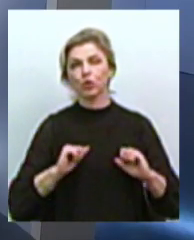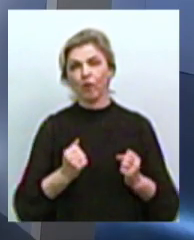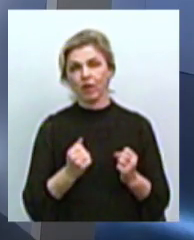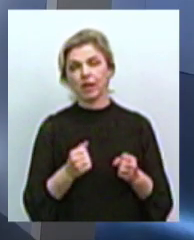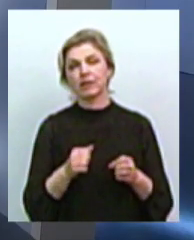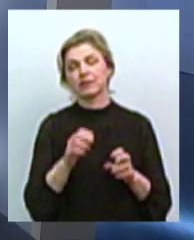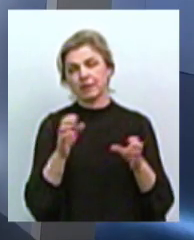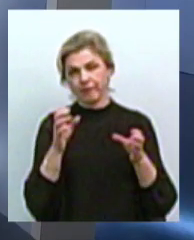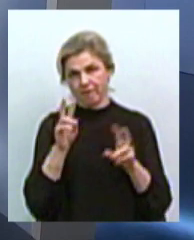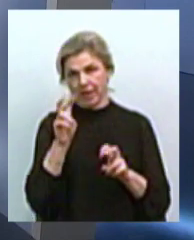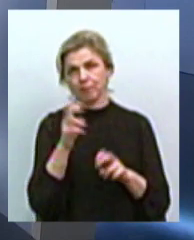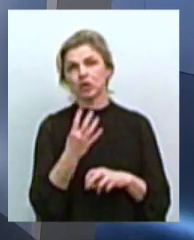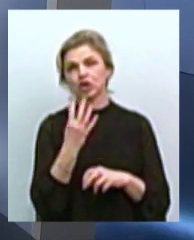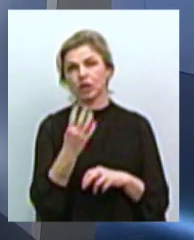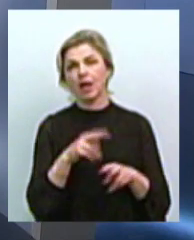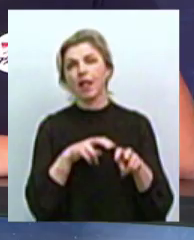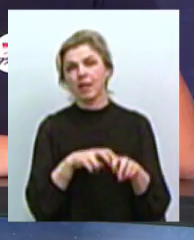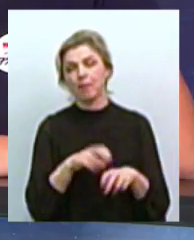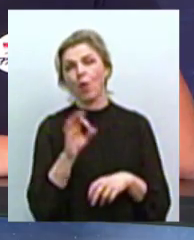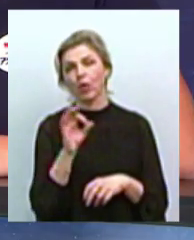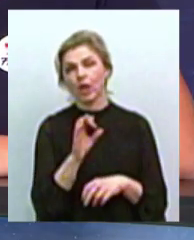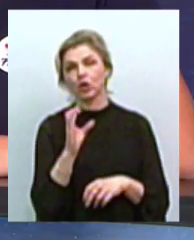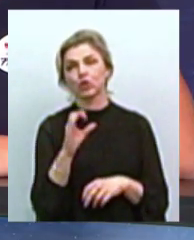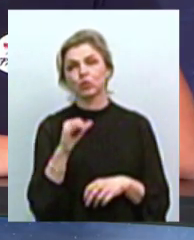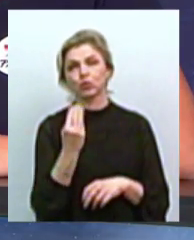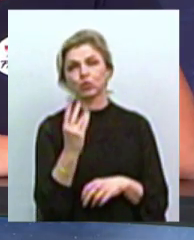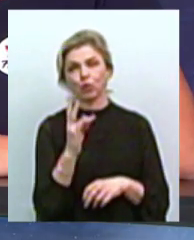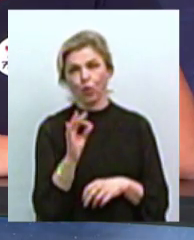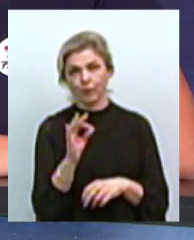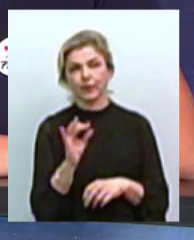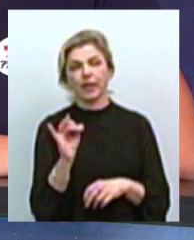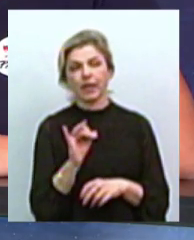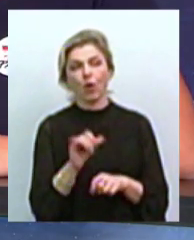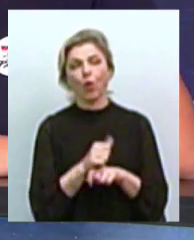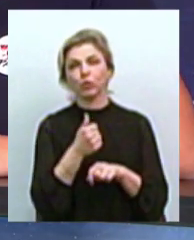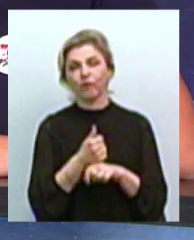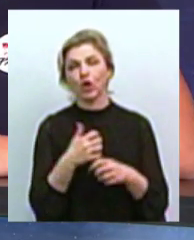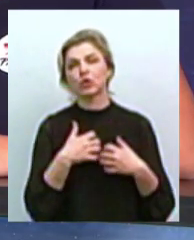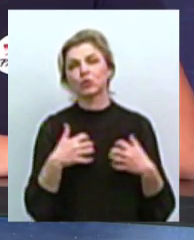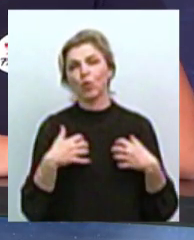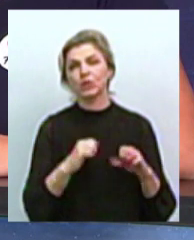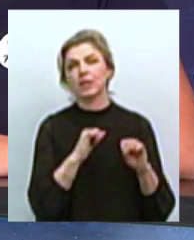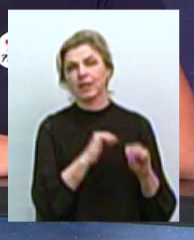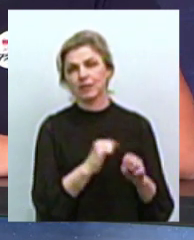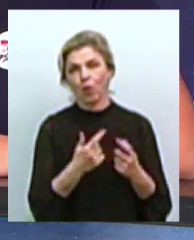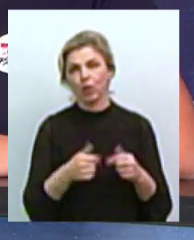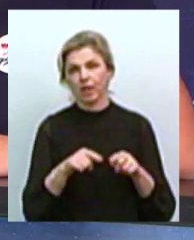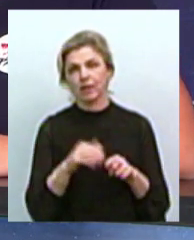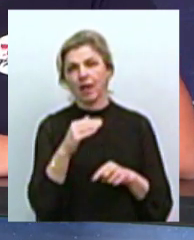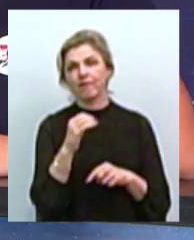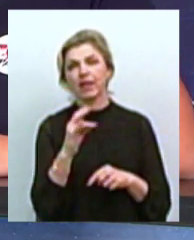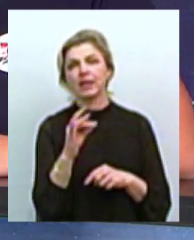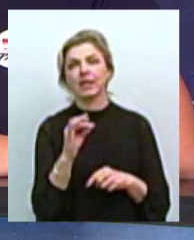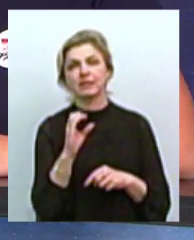обмеженою відповідальністю 4 лапи Україна Олена Сушко та голова зоозахисної громадської організації «Фенікс» Олена